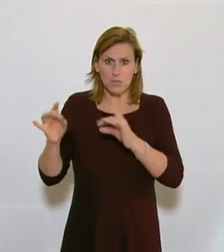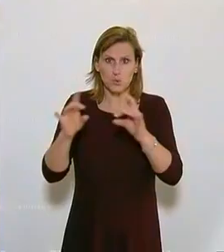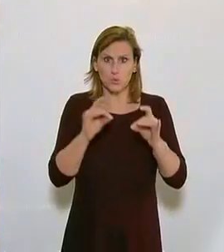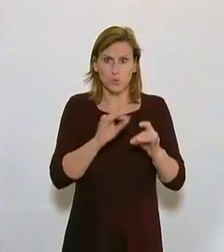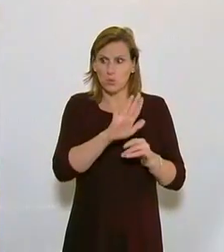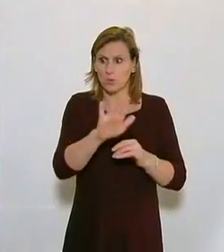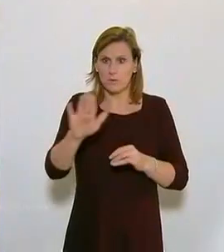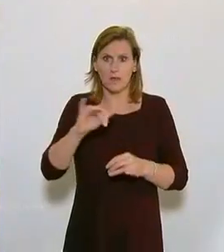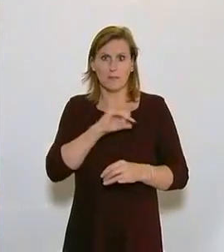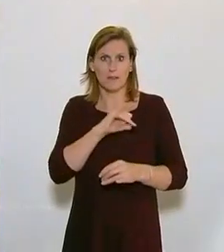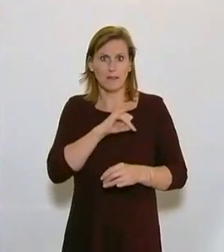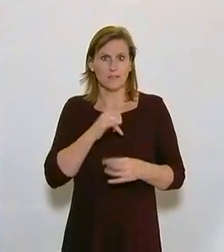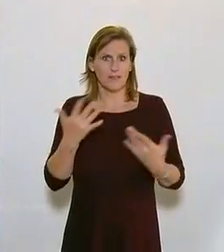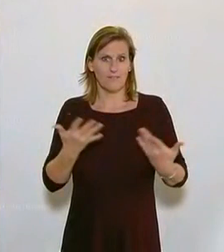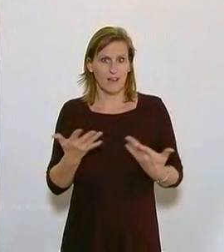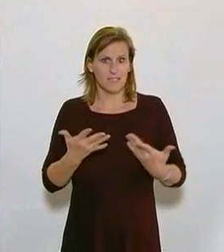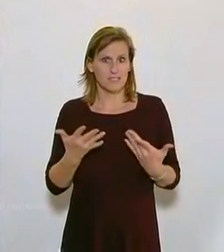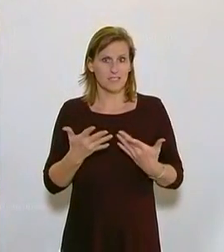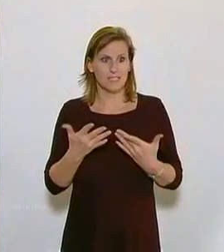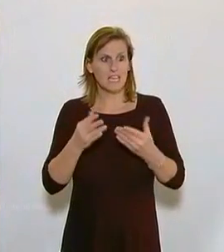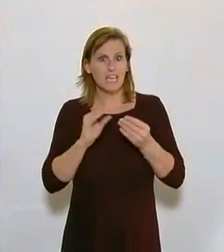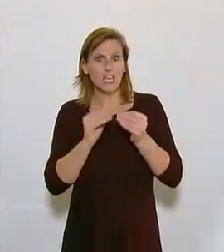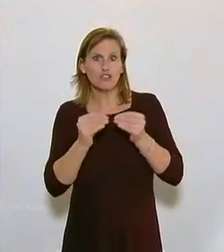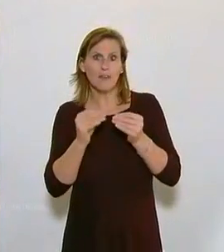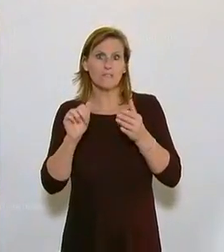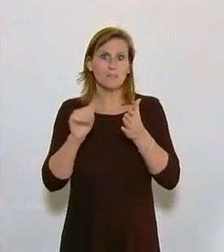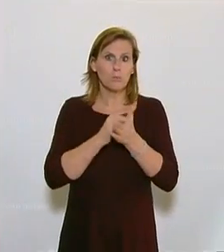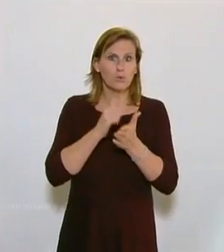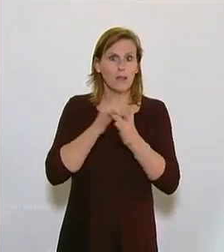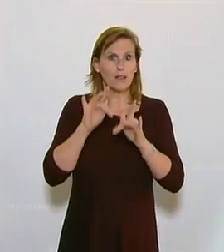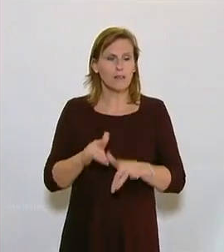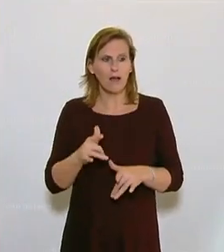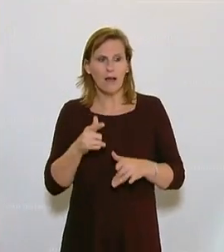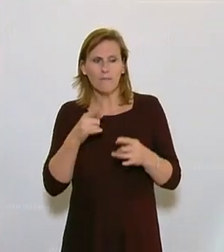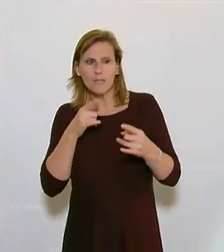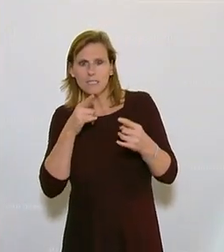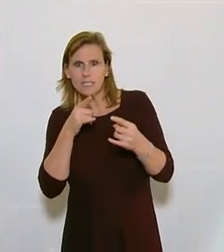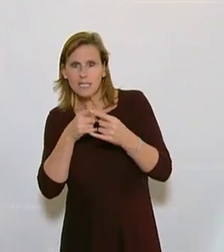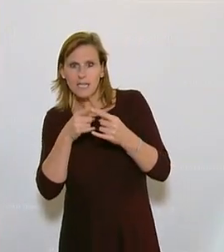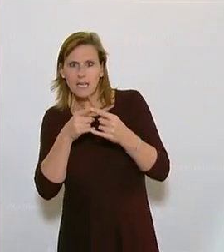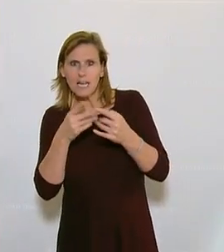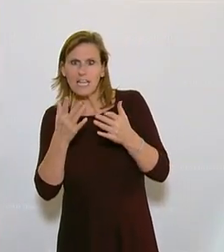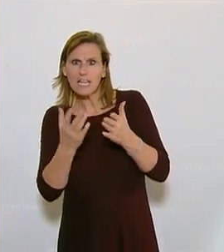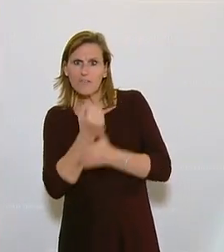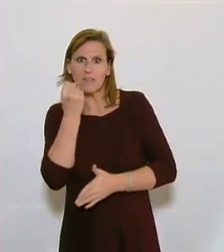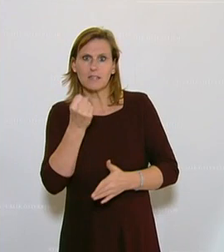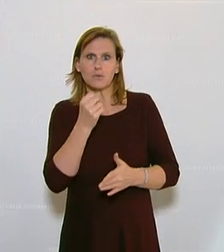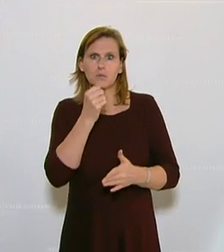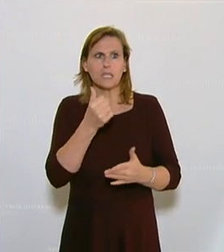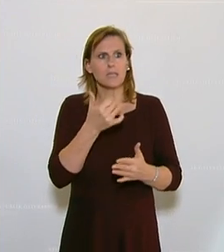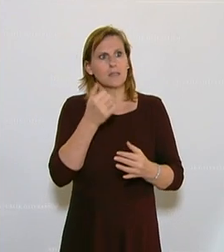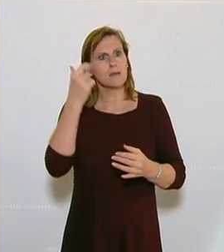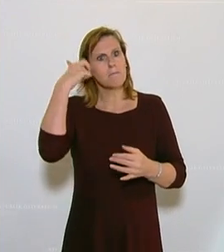Interessen? Der private Unternehmer, der hat ein Geschäftsmodell, der will Gewinn machen. Dem geht es nicht darum, den Rechtsstaat oder die